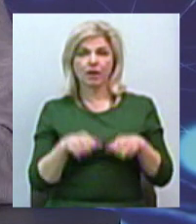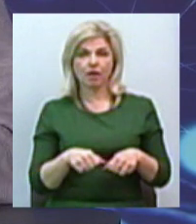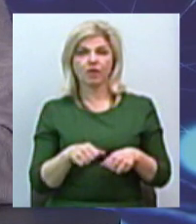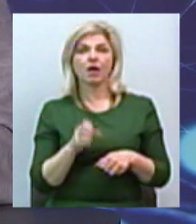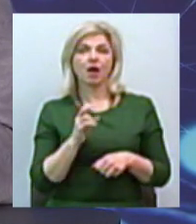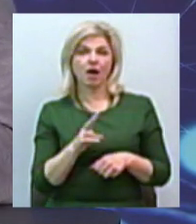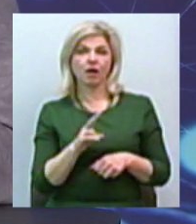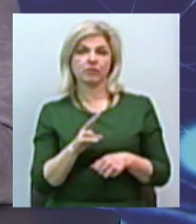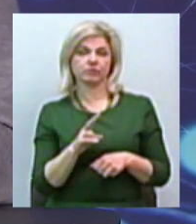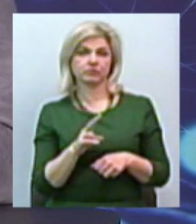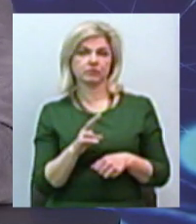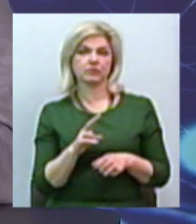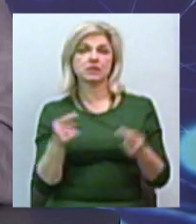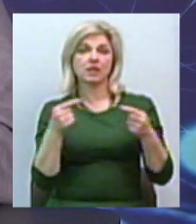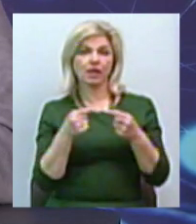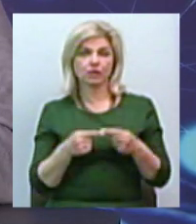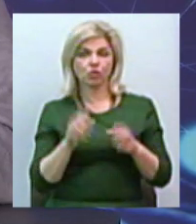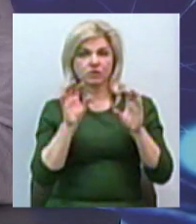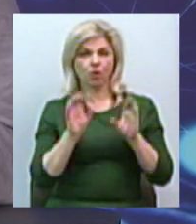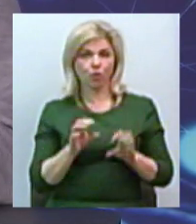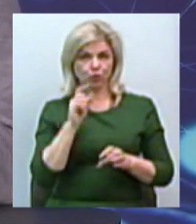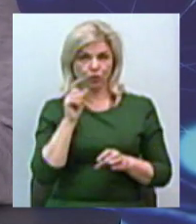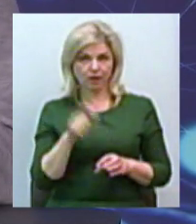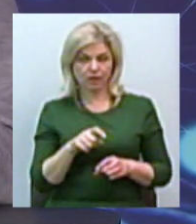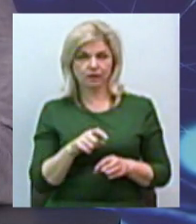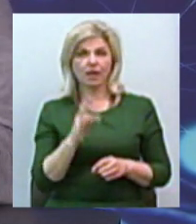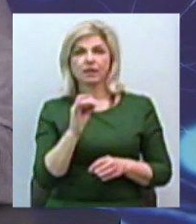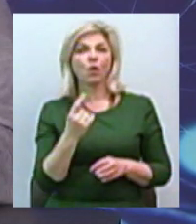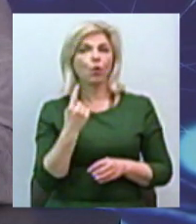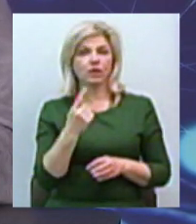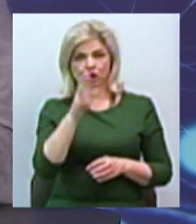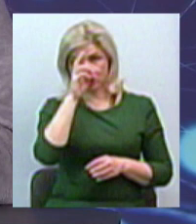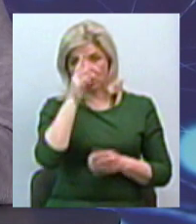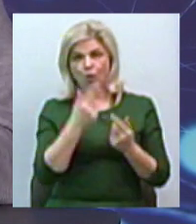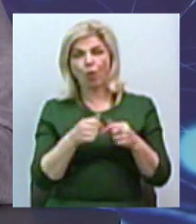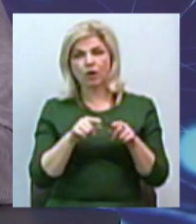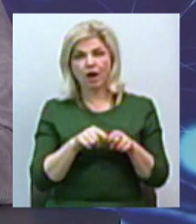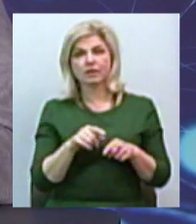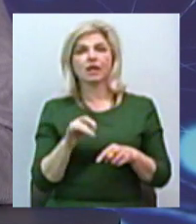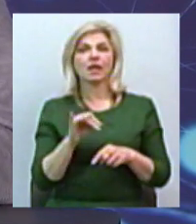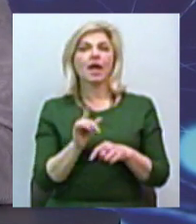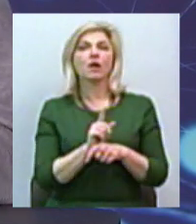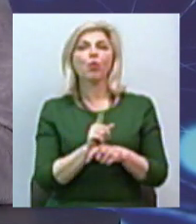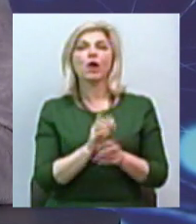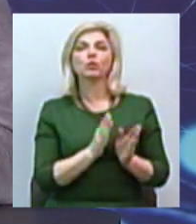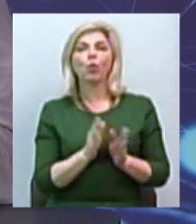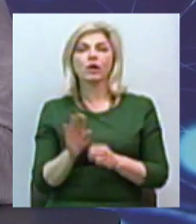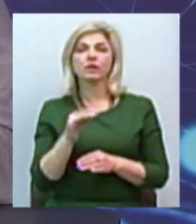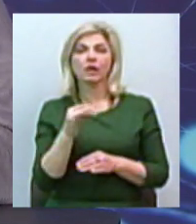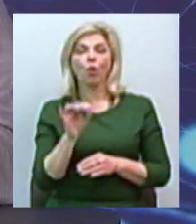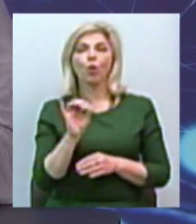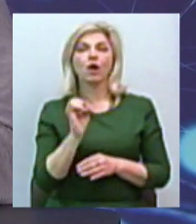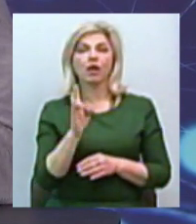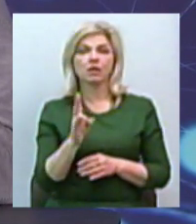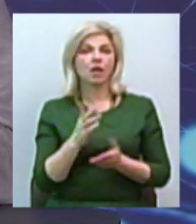особами. І згідно законів України, жодний державний орган, чи тим паче регуляторний орган, не має права